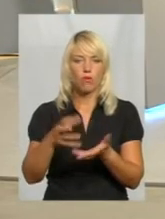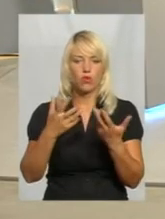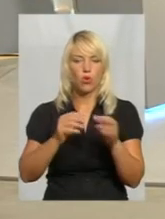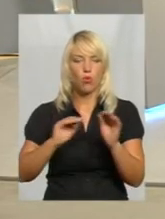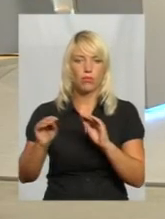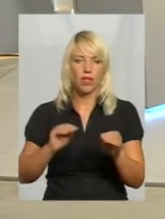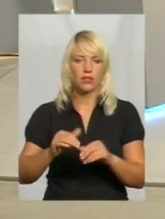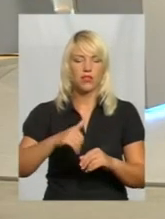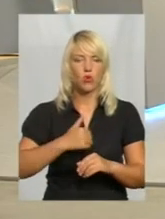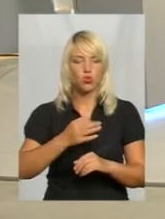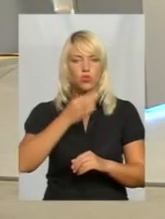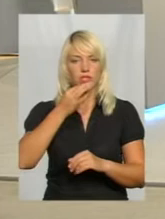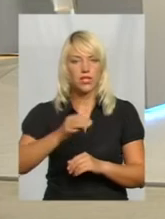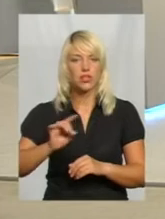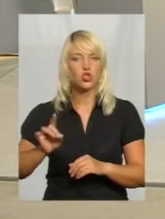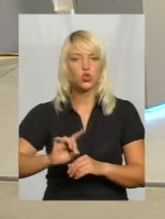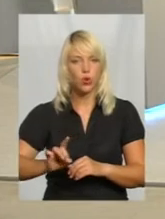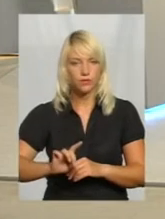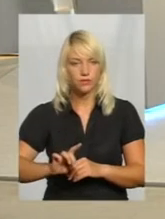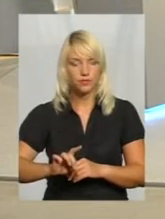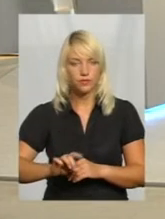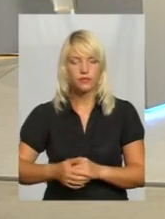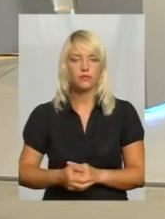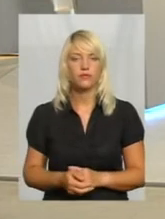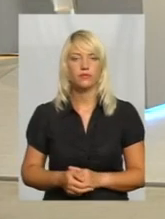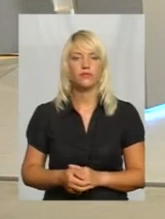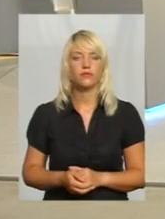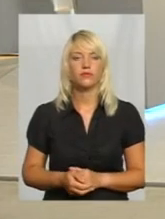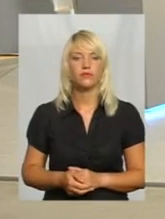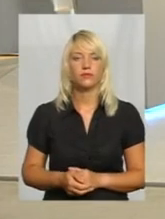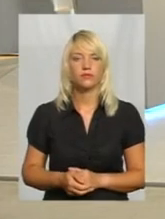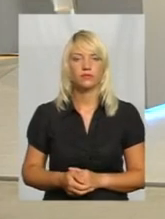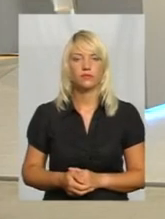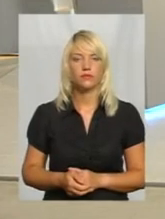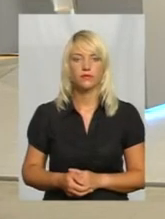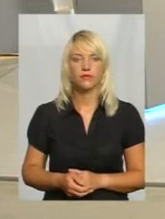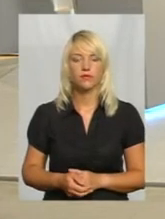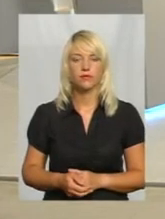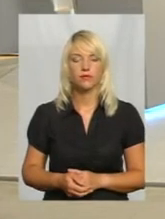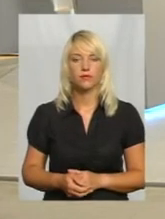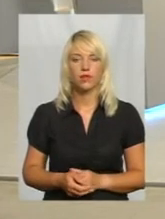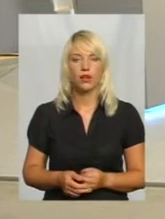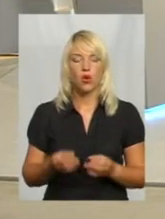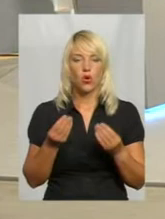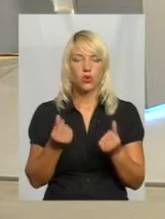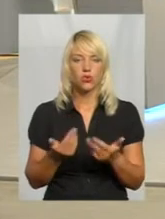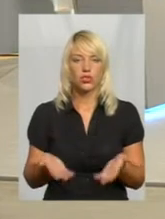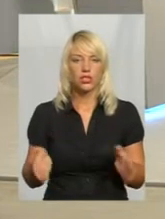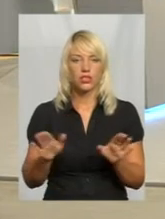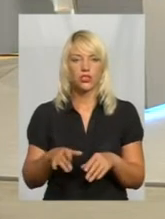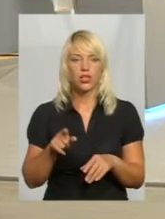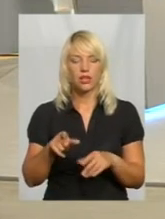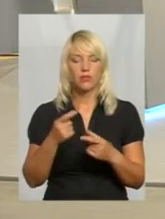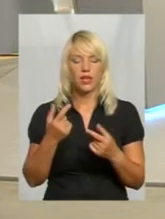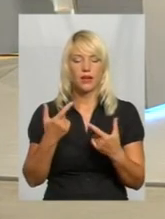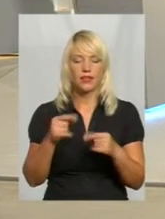До речі, хочу сказати, що кошти лишились там, де мали б видіти